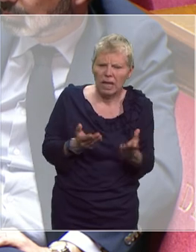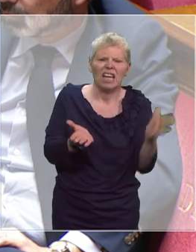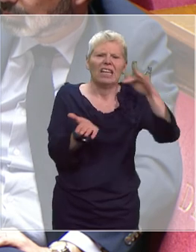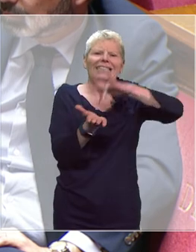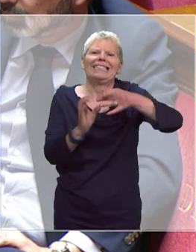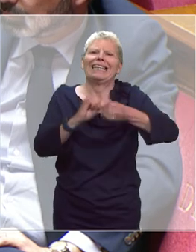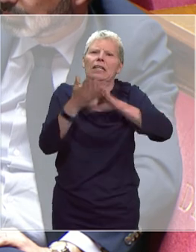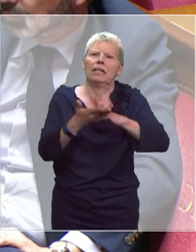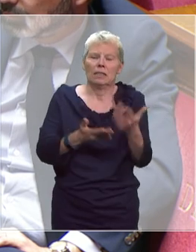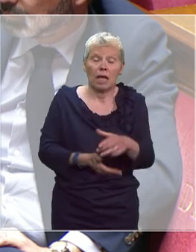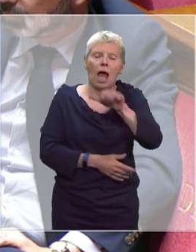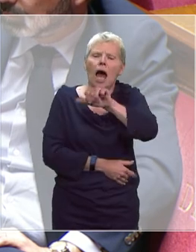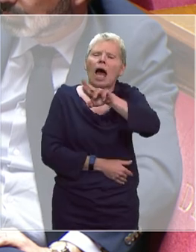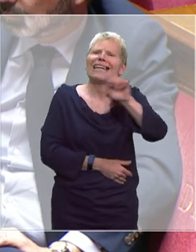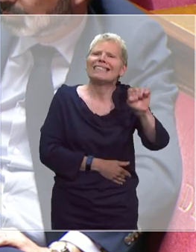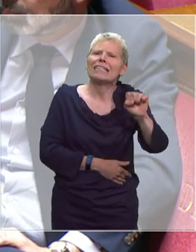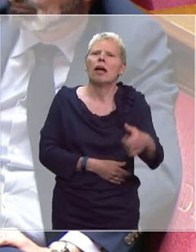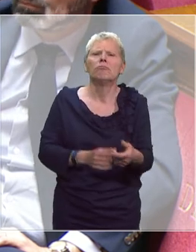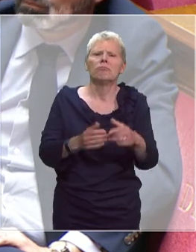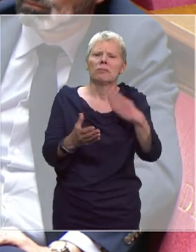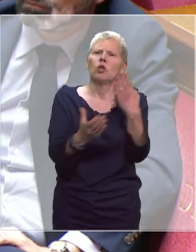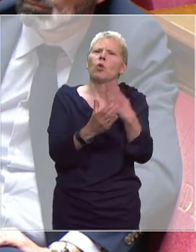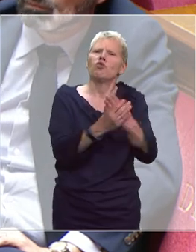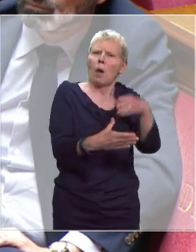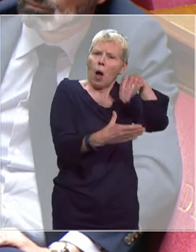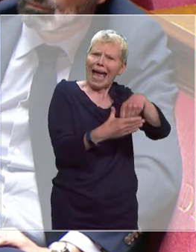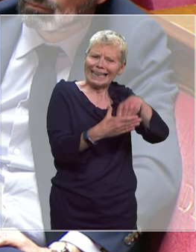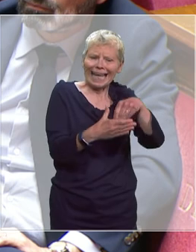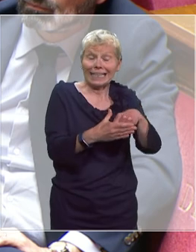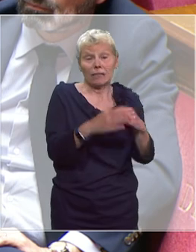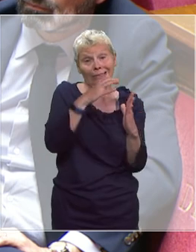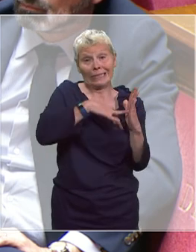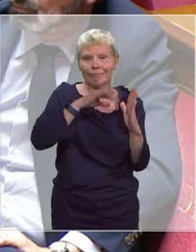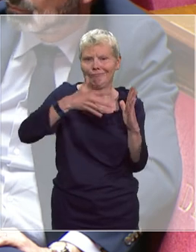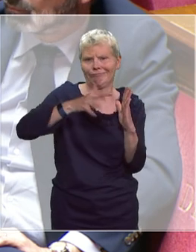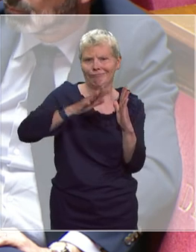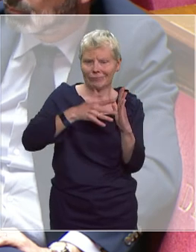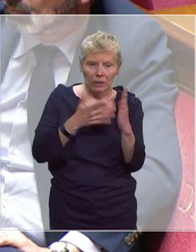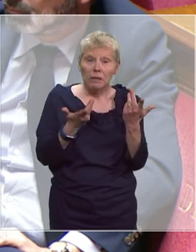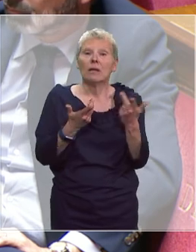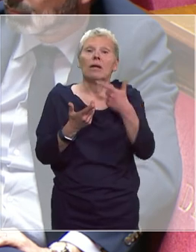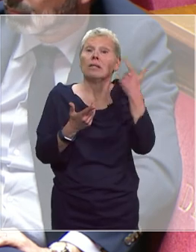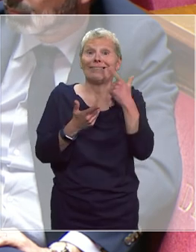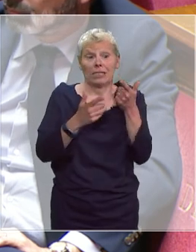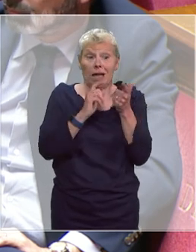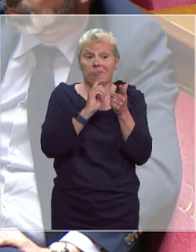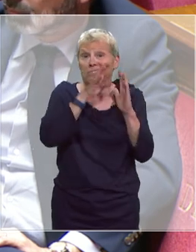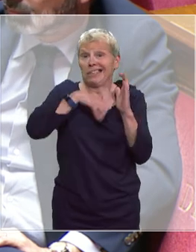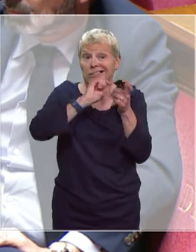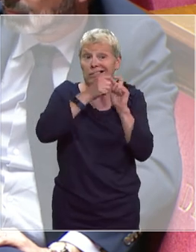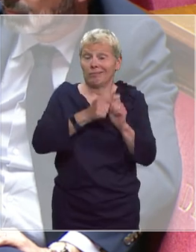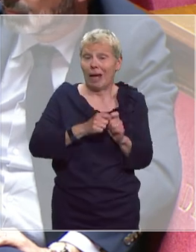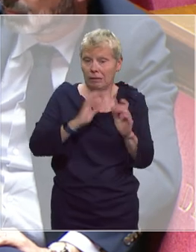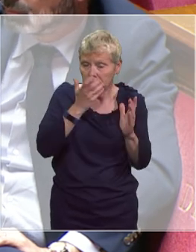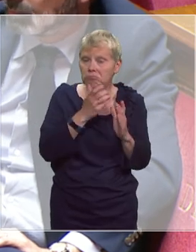internet d'une agence régionale de santé d'un document interne lui-même un peu malheureux qui n'avait pas été modifié par une société savante de réanimation.